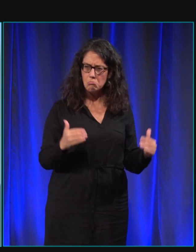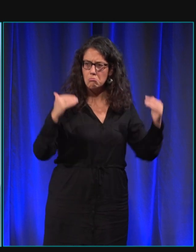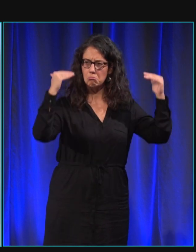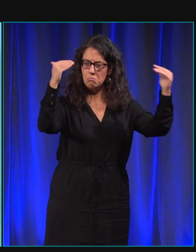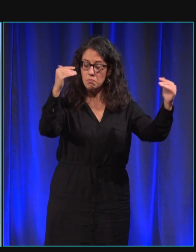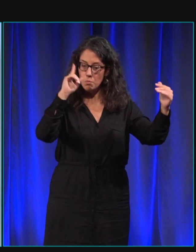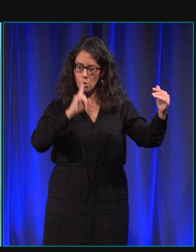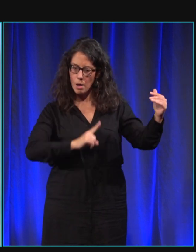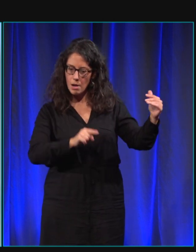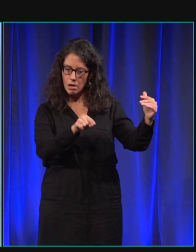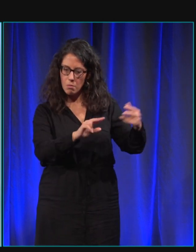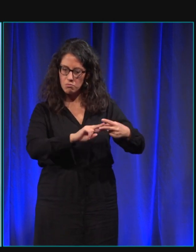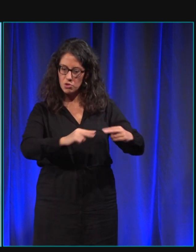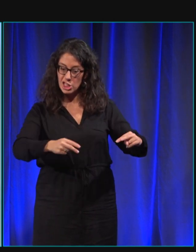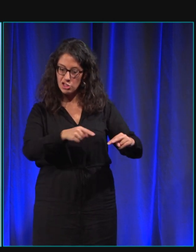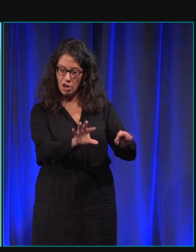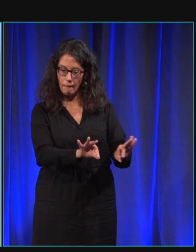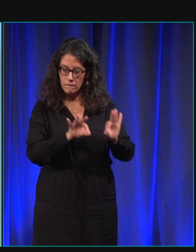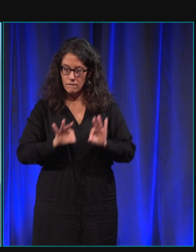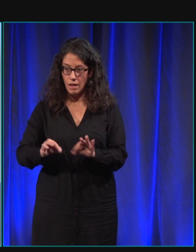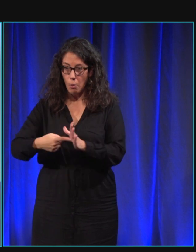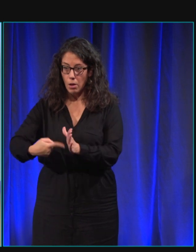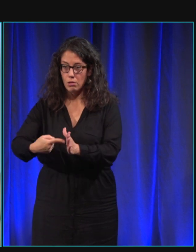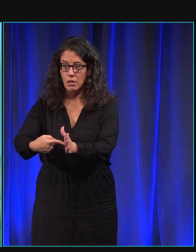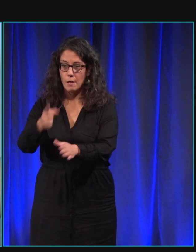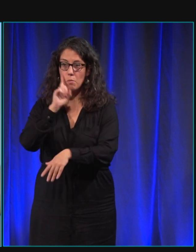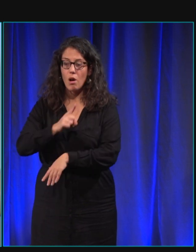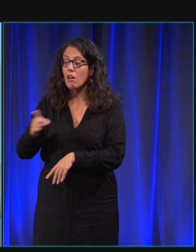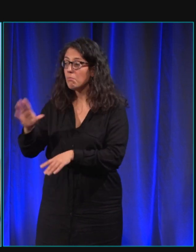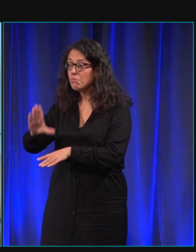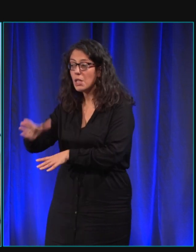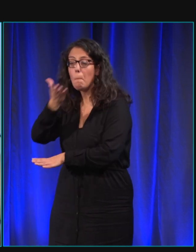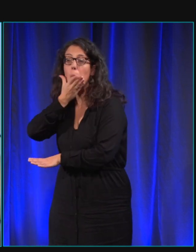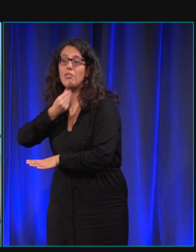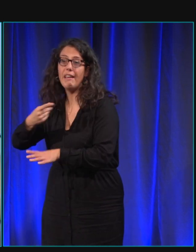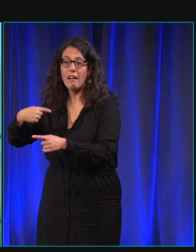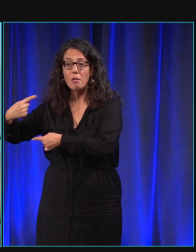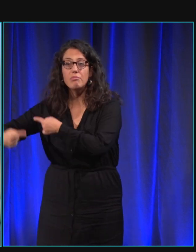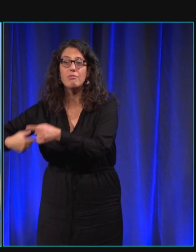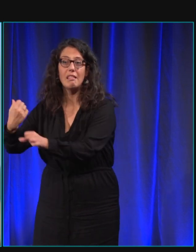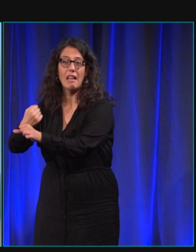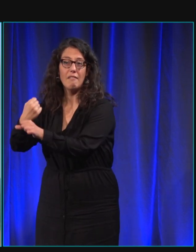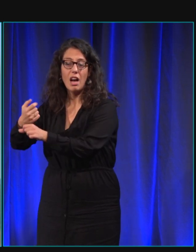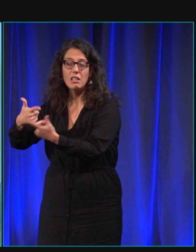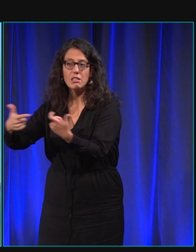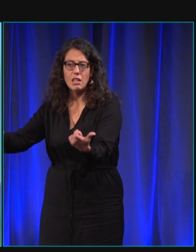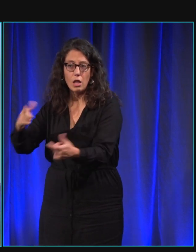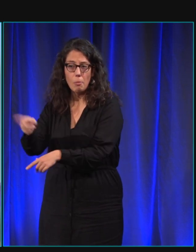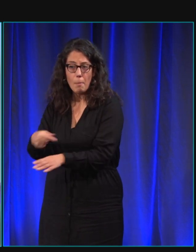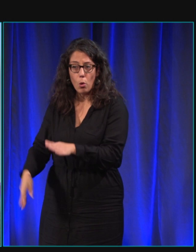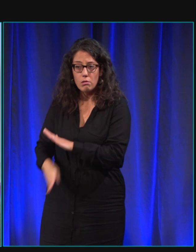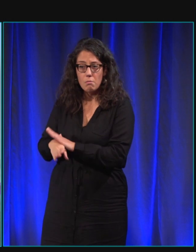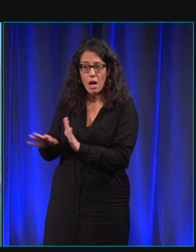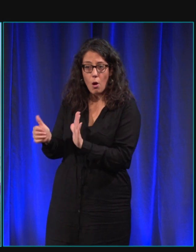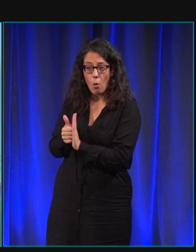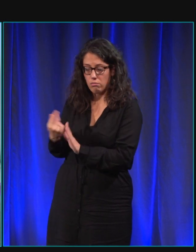reproduire ces super géniteurs parce que de partir à chaque fois de lignées de beauté de lignées de travail à l'origine ce ne sont pas leurs fonctions et de